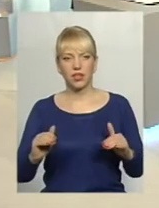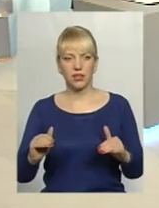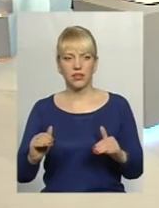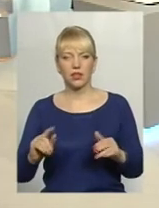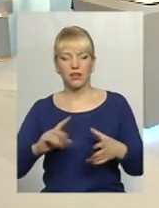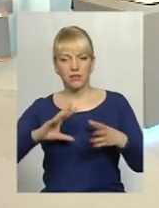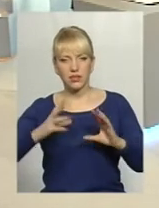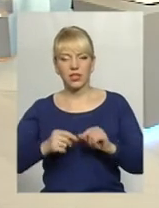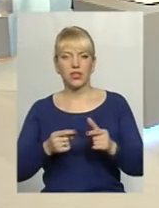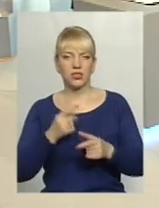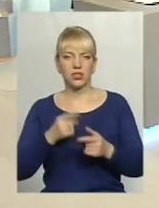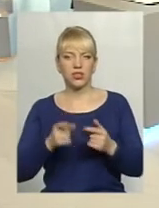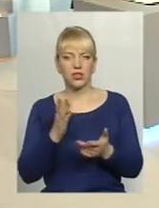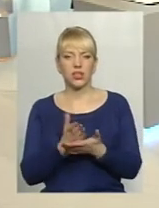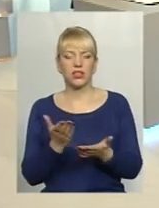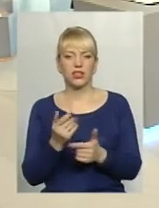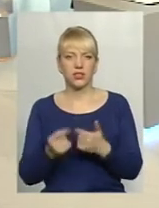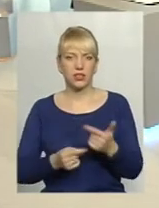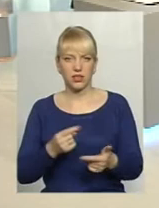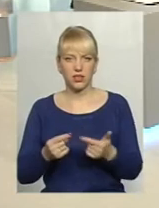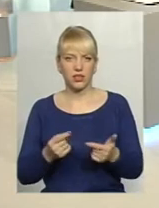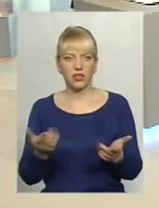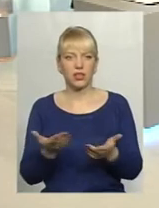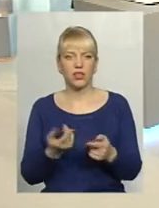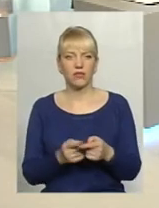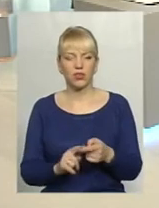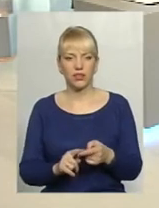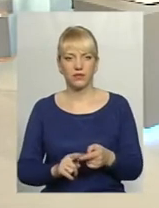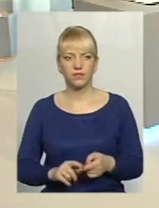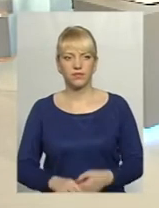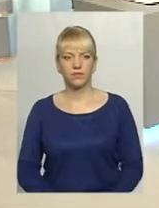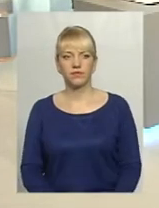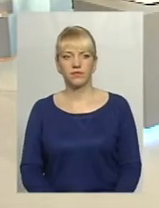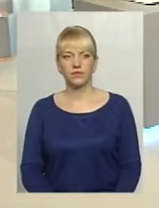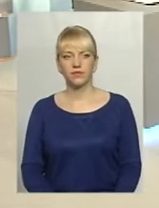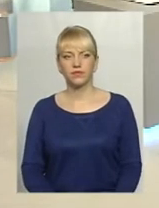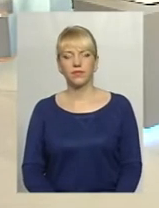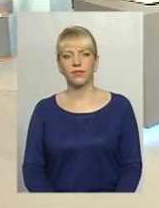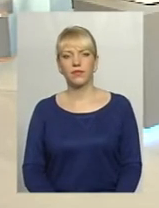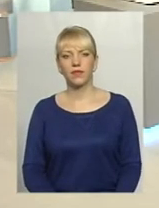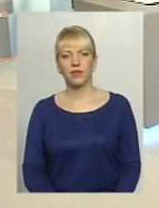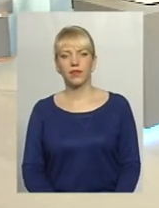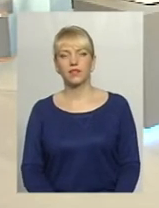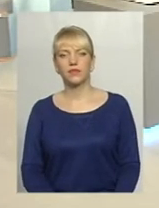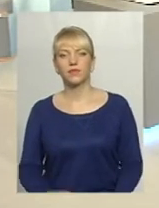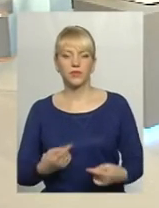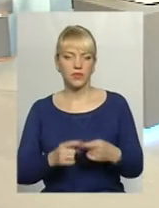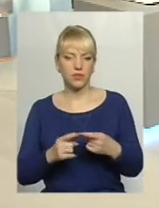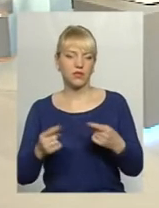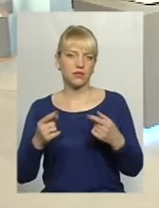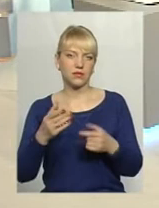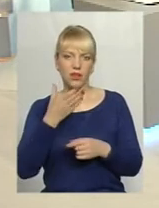І взагалі, чи є якісь наслідки? Які вони? Теж надзвичайно слушне запитання.